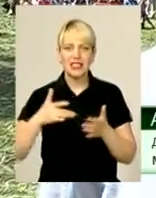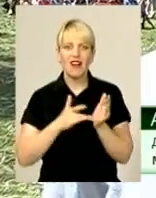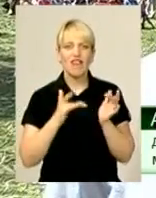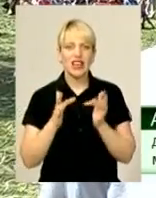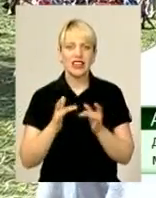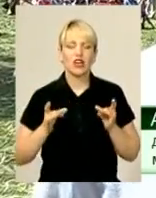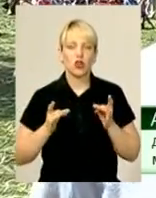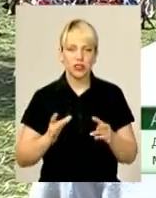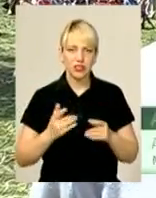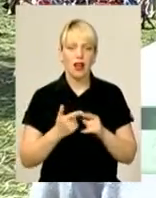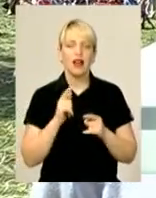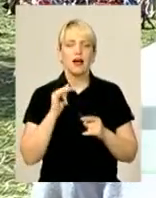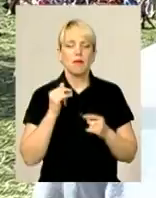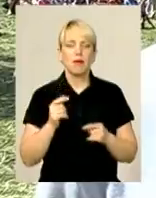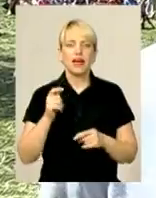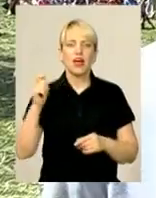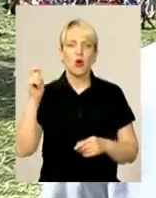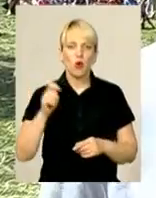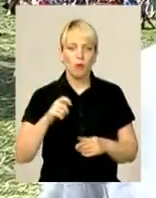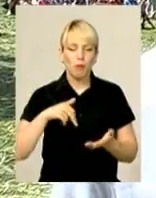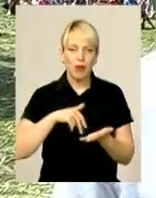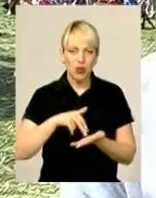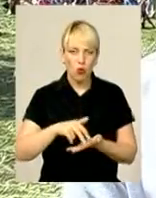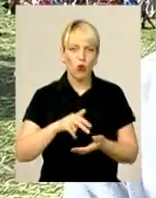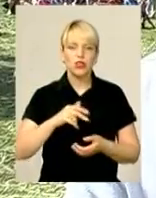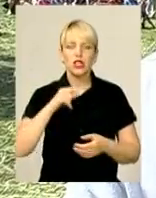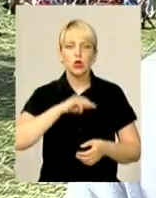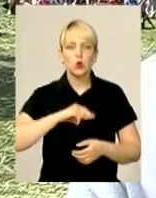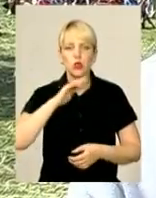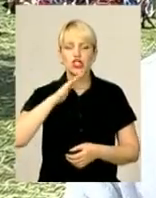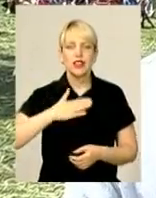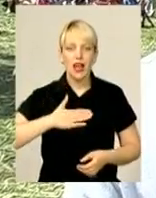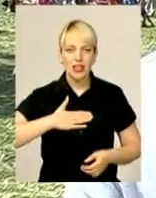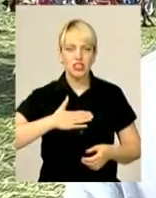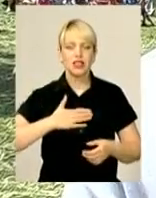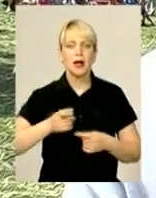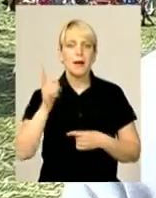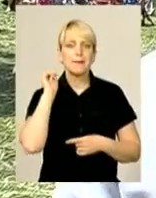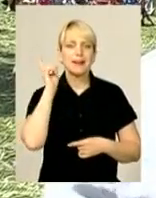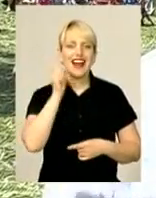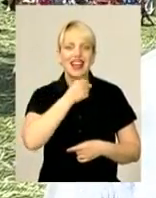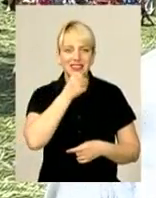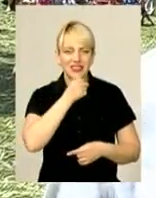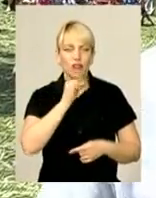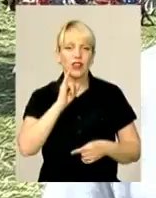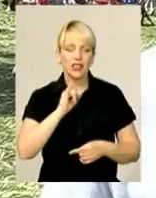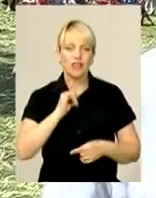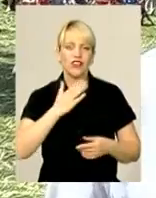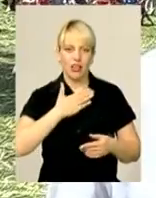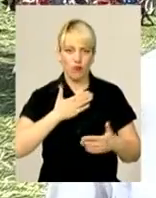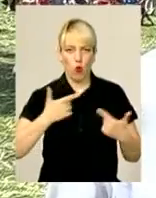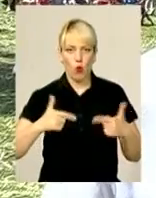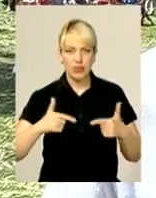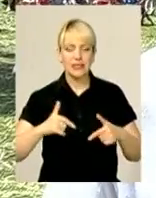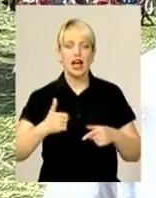приходили душі наших предків до нас в гості. І ми їх зустрічали ось такими